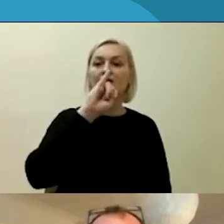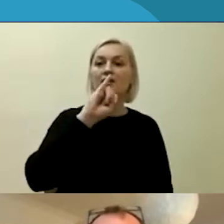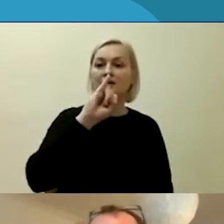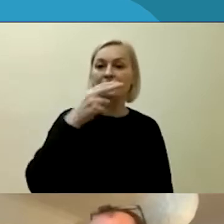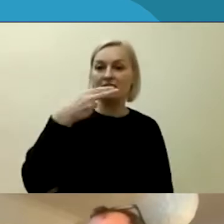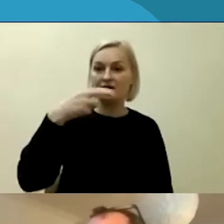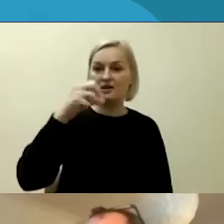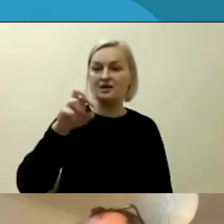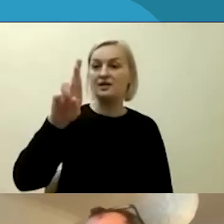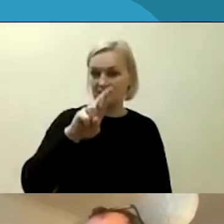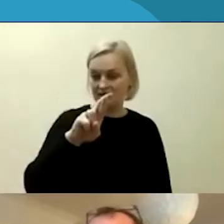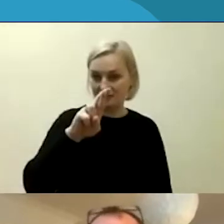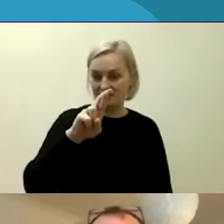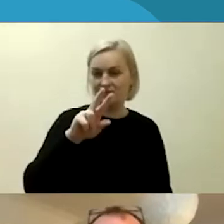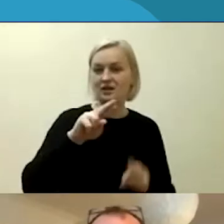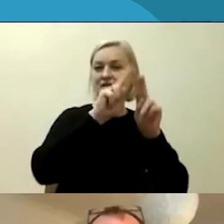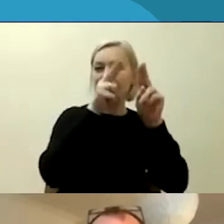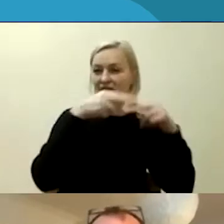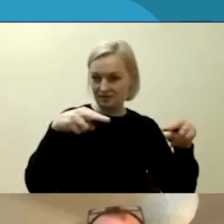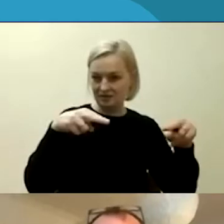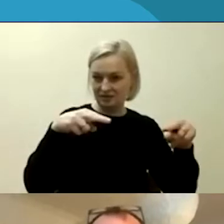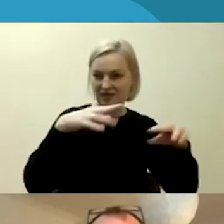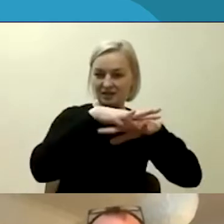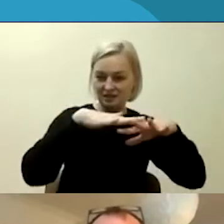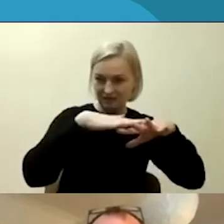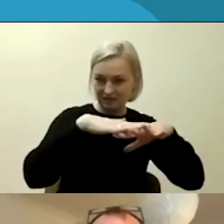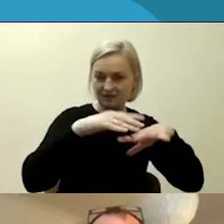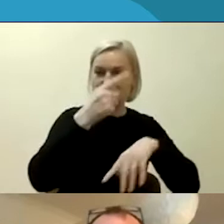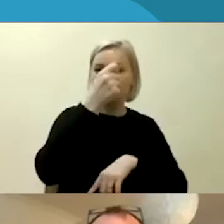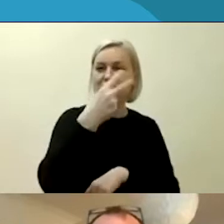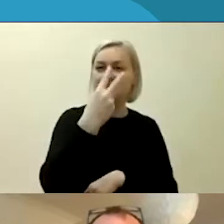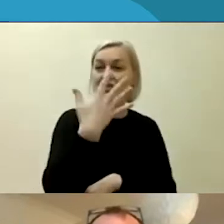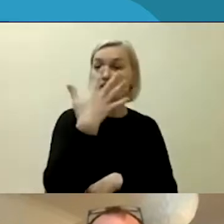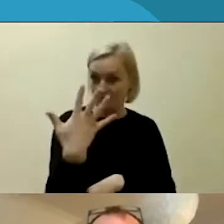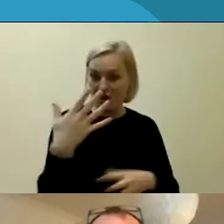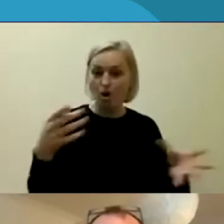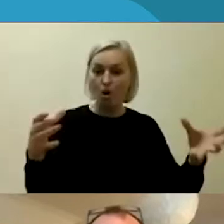nacionalinis tinklas, kuris jungia 125 organizacijas.